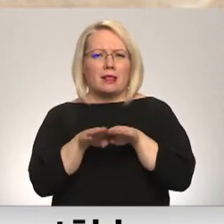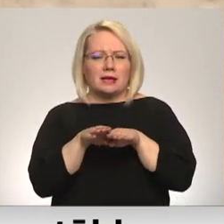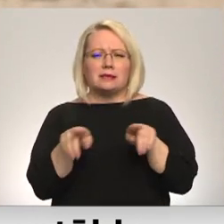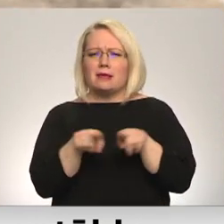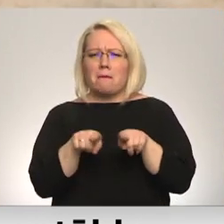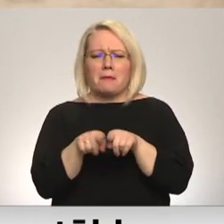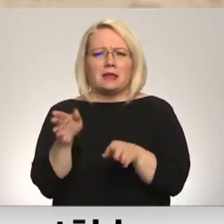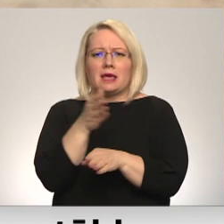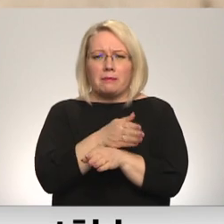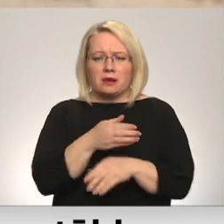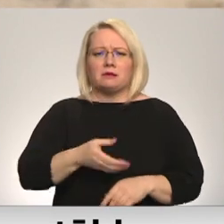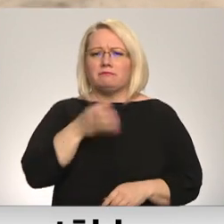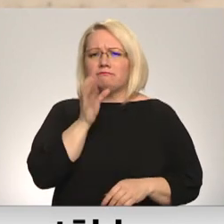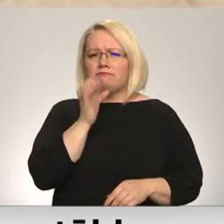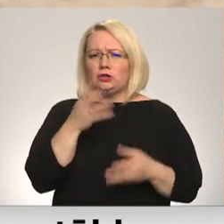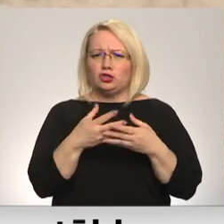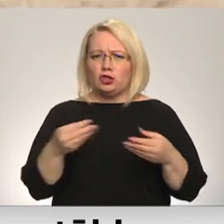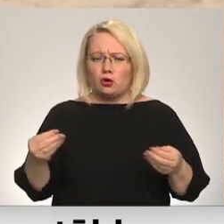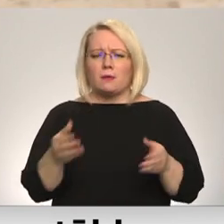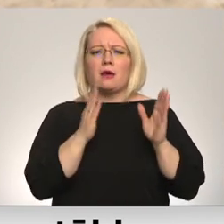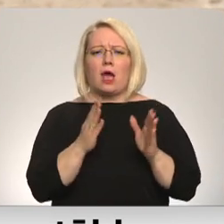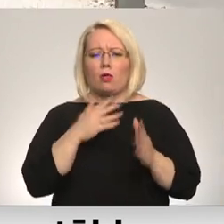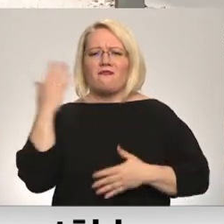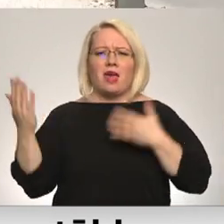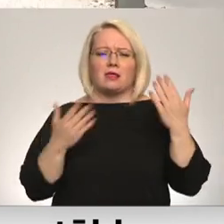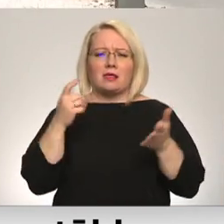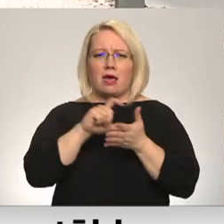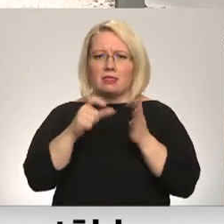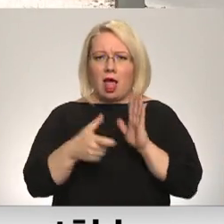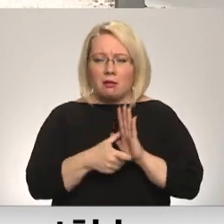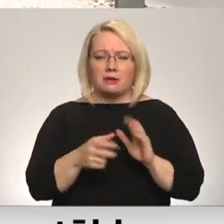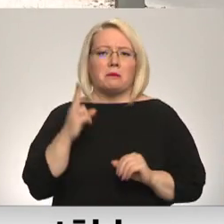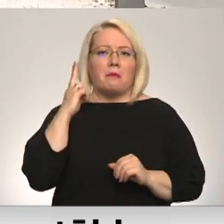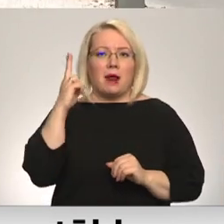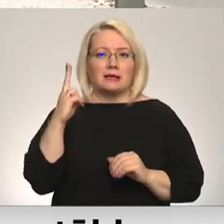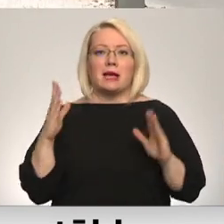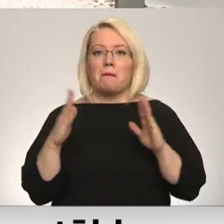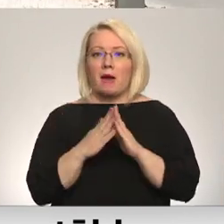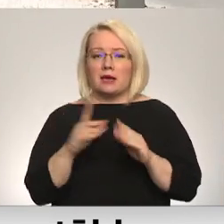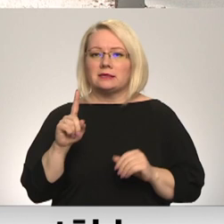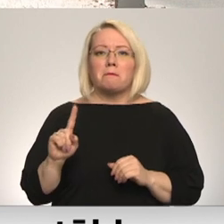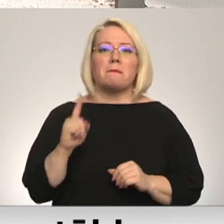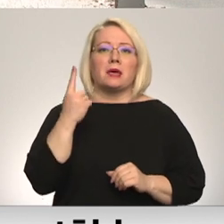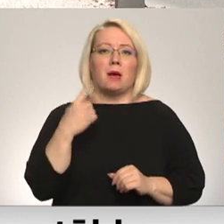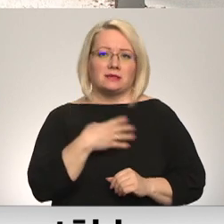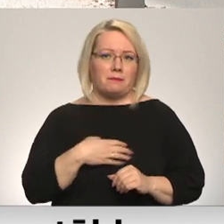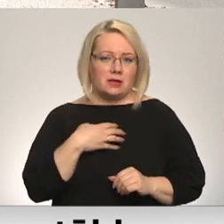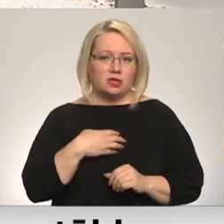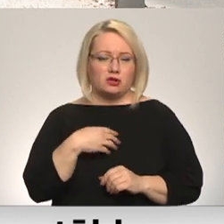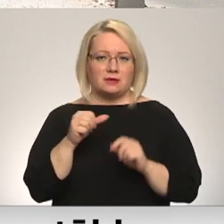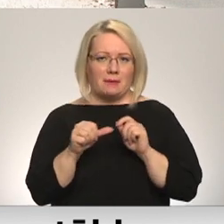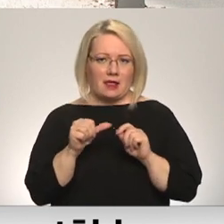iepriekš, dzert daudz šķīdruma, regulāri vēdināt telpas, pārliecināties, ka mājās ir pirmās nepieciešamības